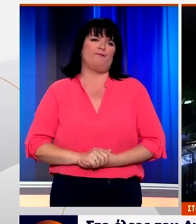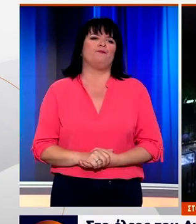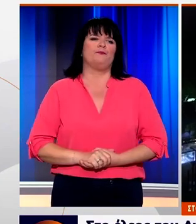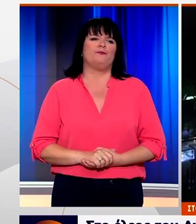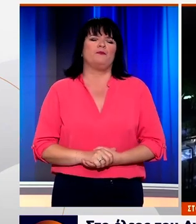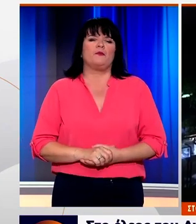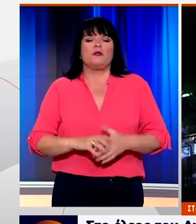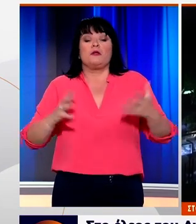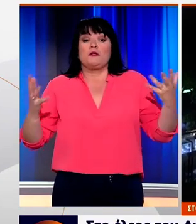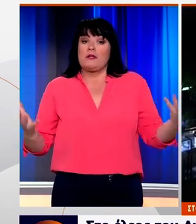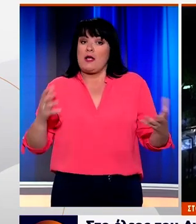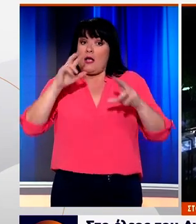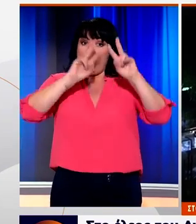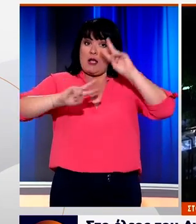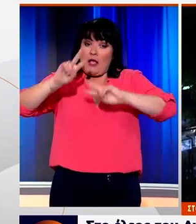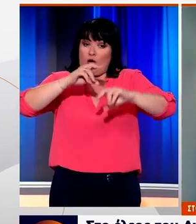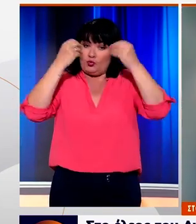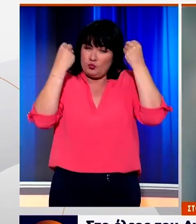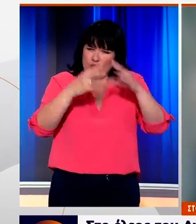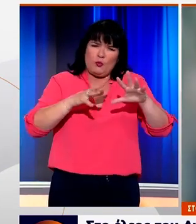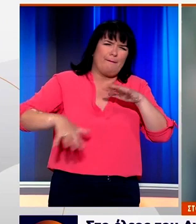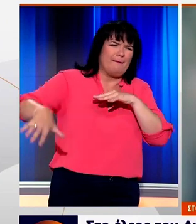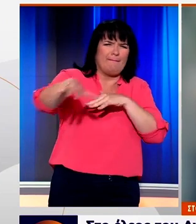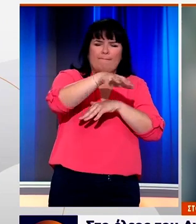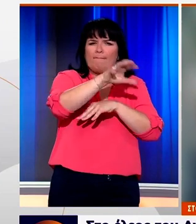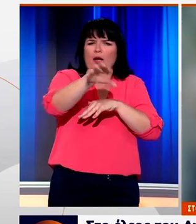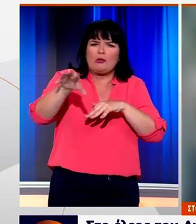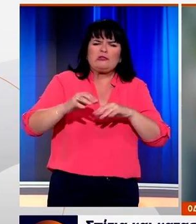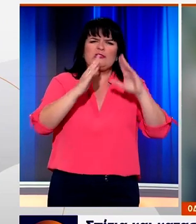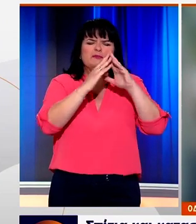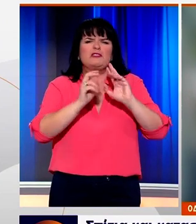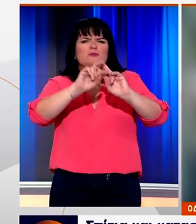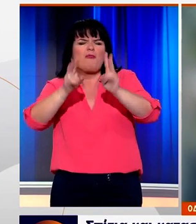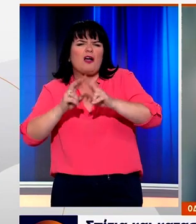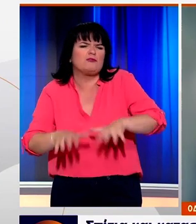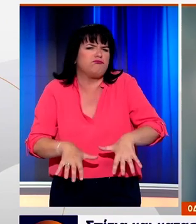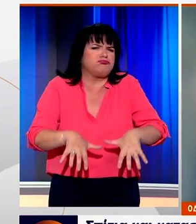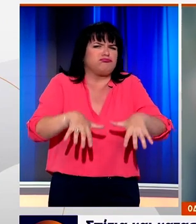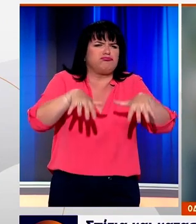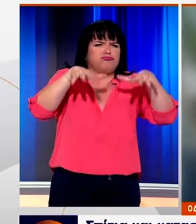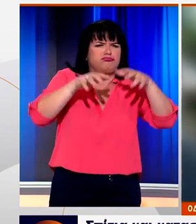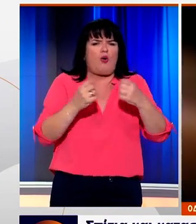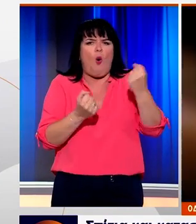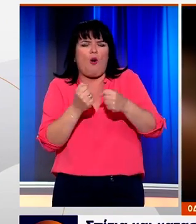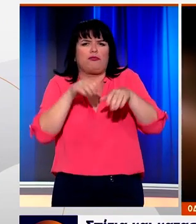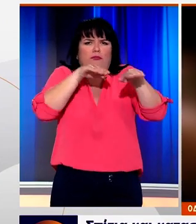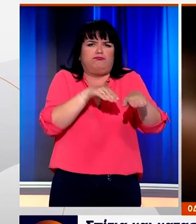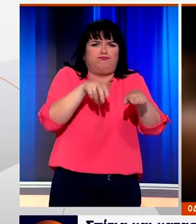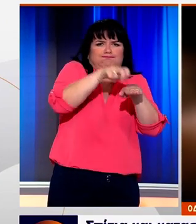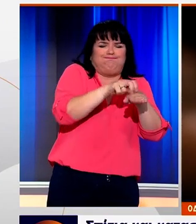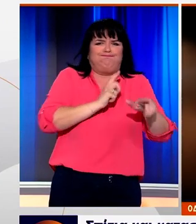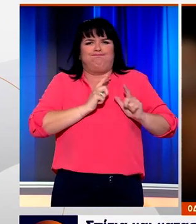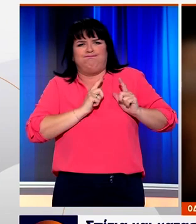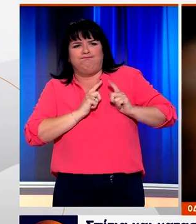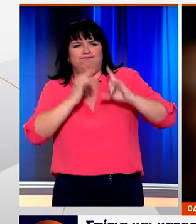Στο έλεος του Αντίνο παραδόθηκαν πολλές περιοχές της χώρας. Σπίτια και καταστήματα πλημμύρισαν, οδηγοί εγκλωβίστηκαν σε αυτοκίνητα